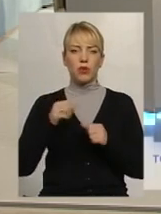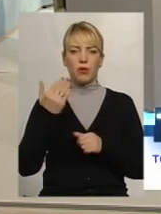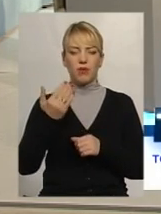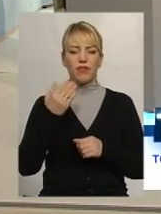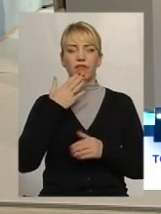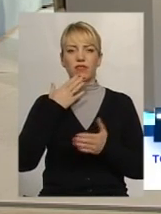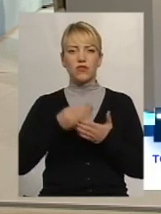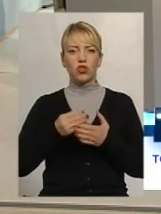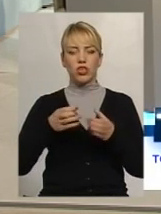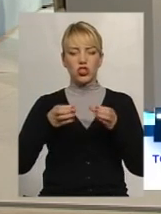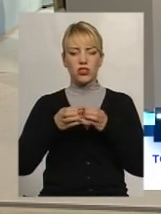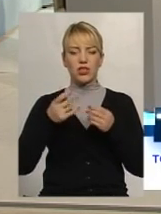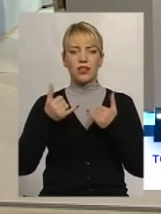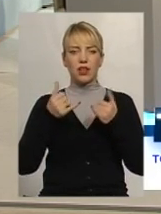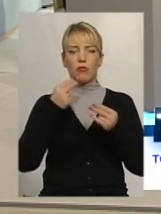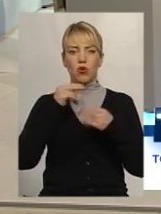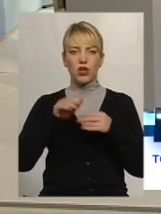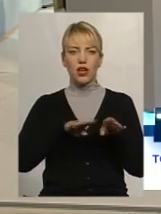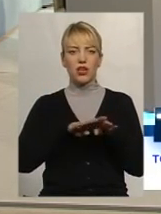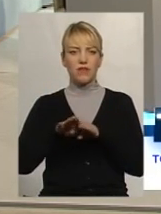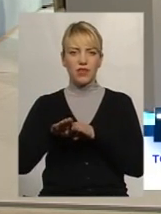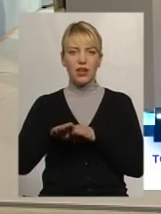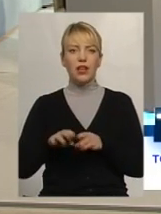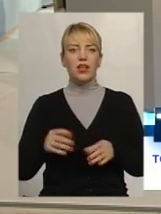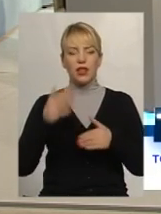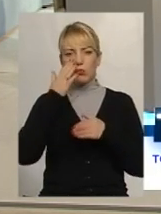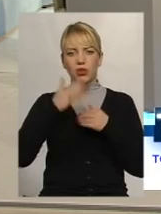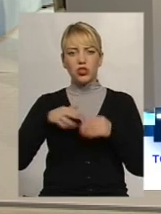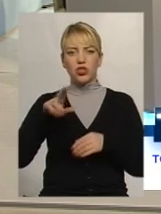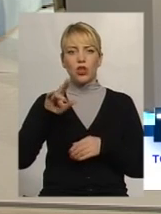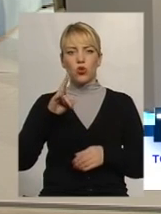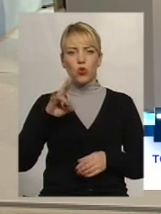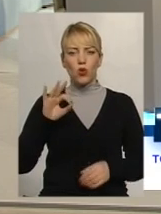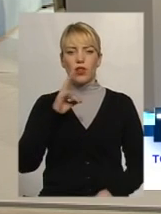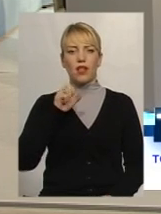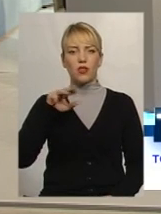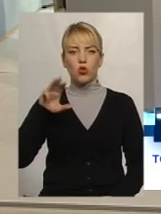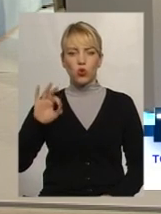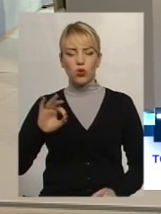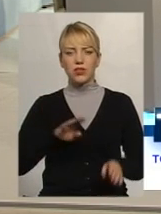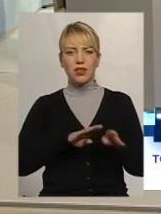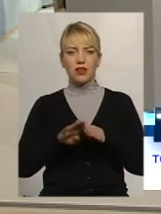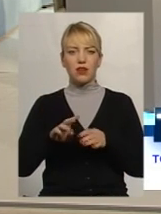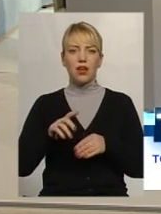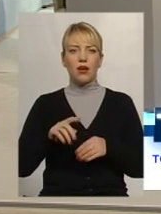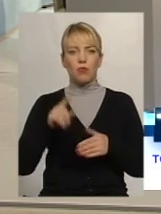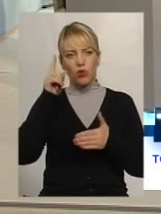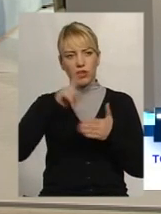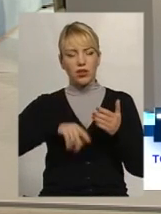покращення рівня, наближення до НАТОвських стандартів, покладатися виключно на власні сили?